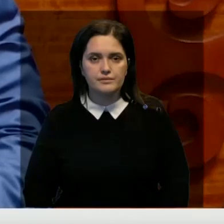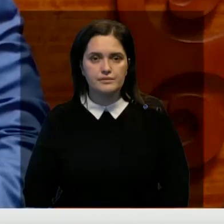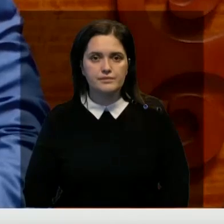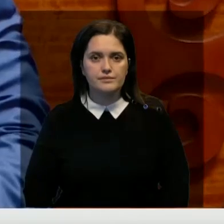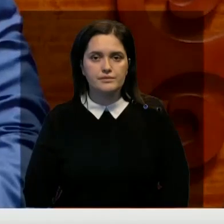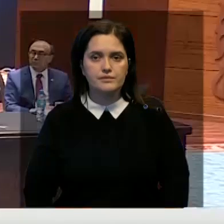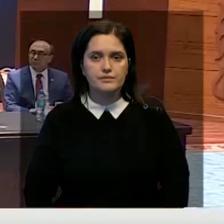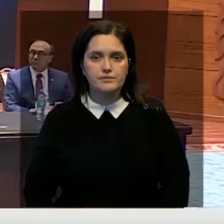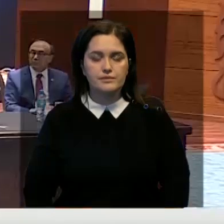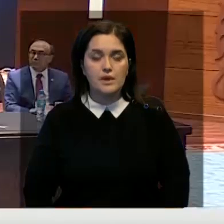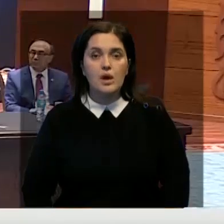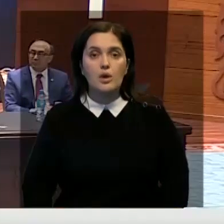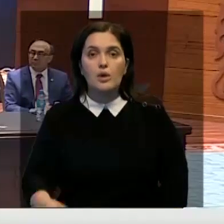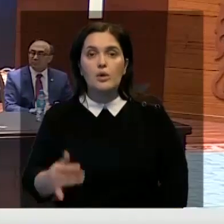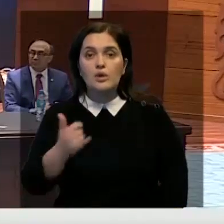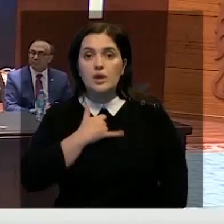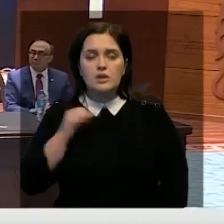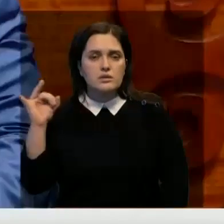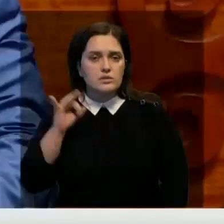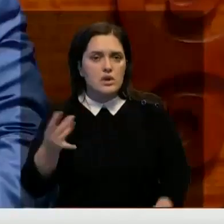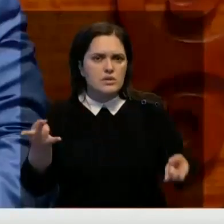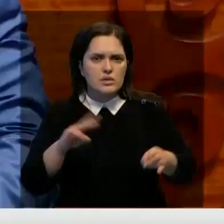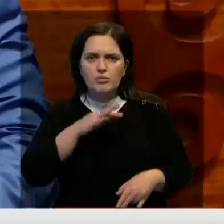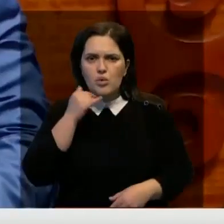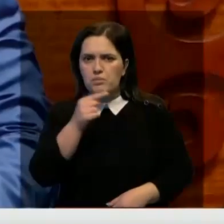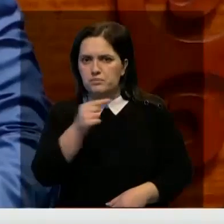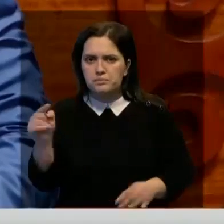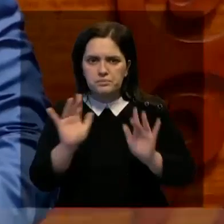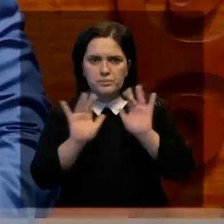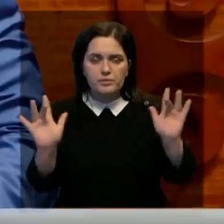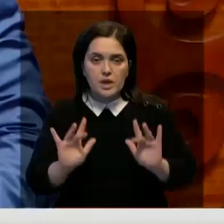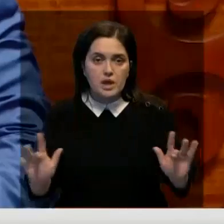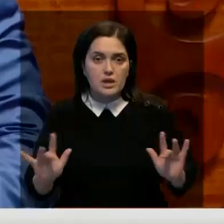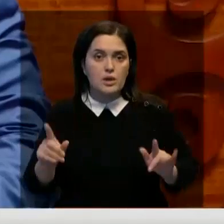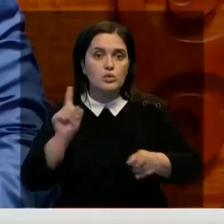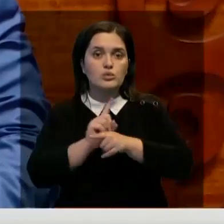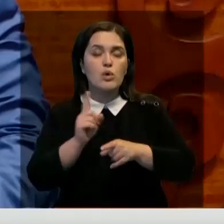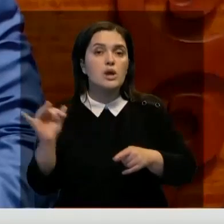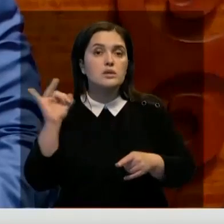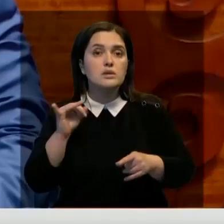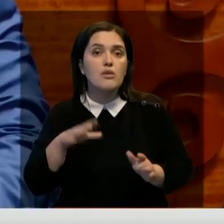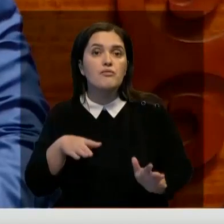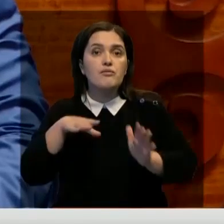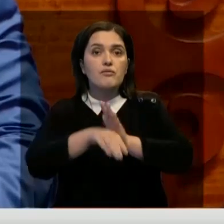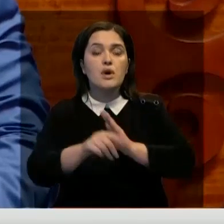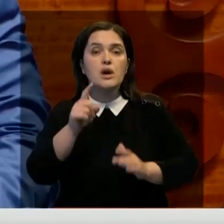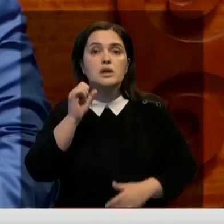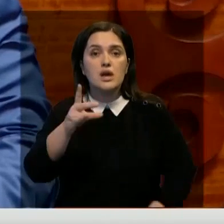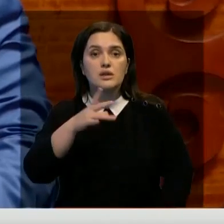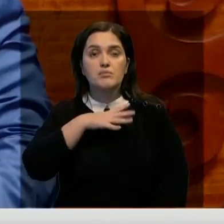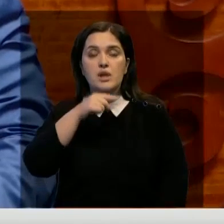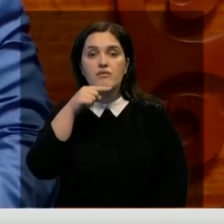В нашей истории остается много пробелов. Не до конца раскрыта история вхождения казахского ханства в состав